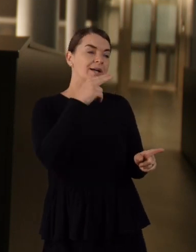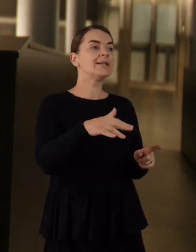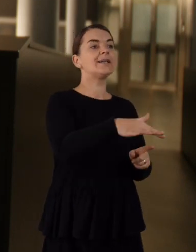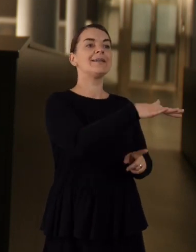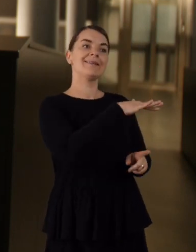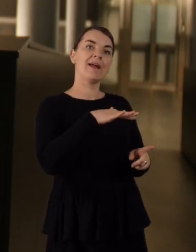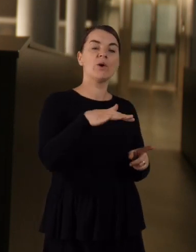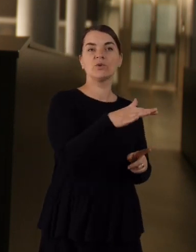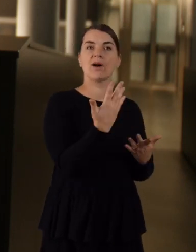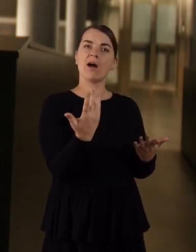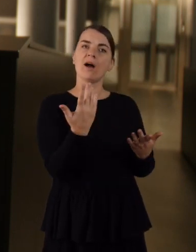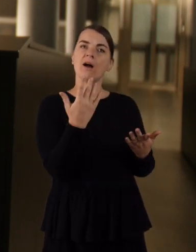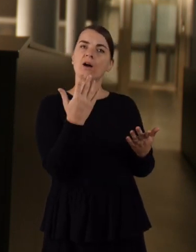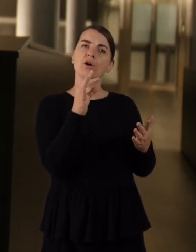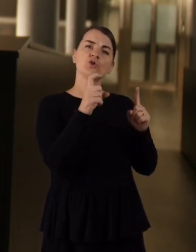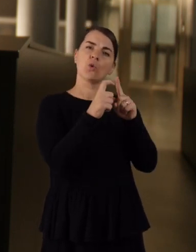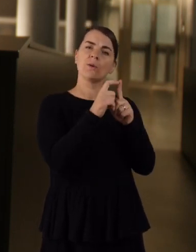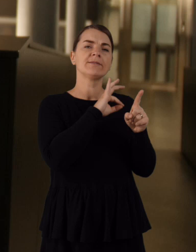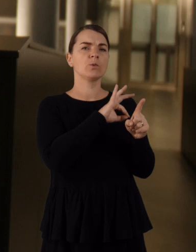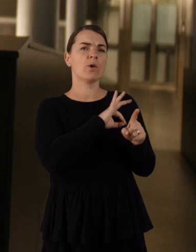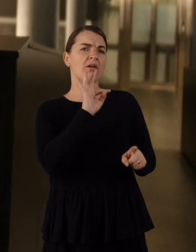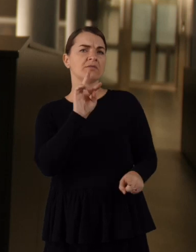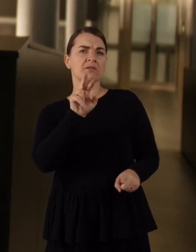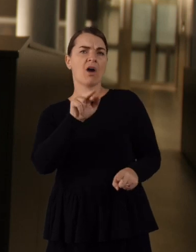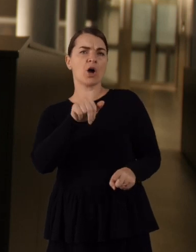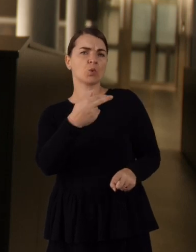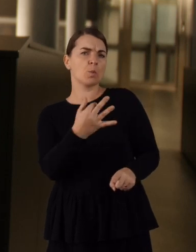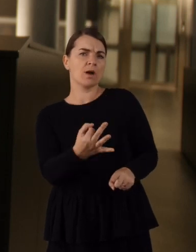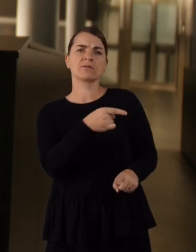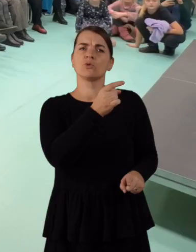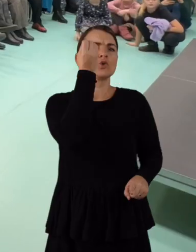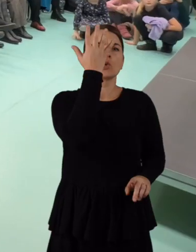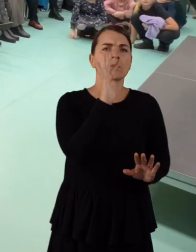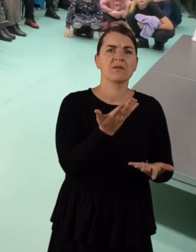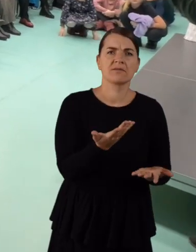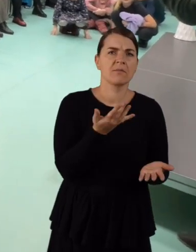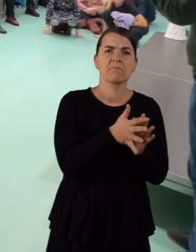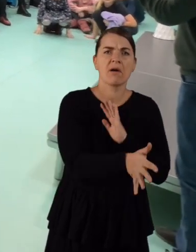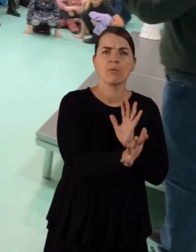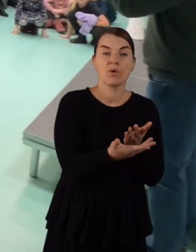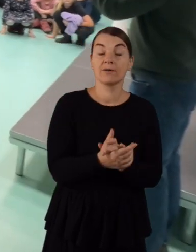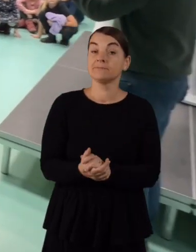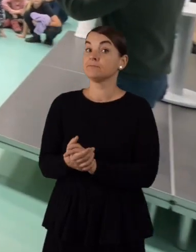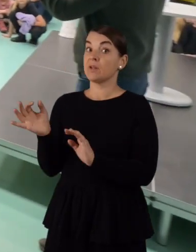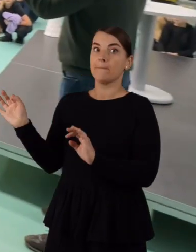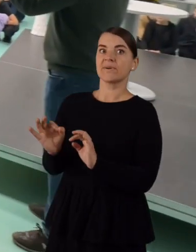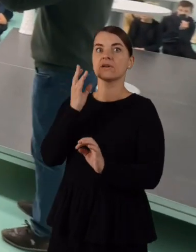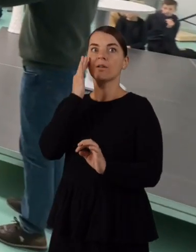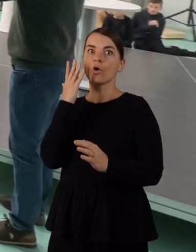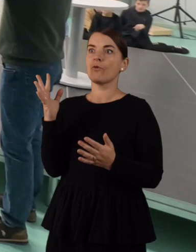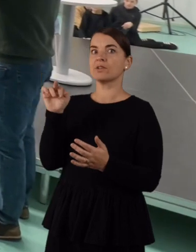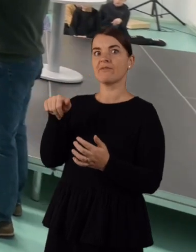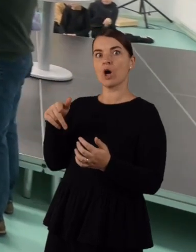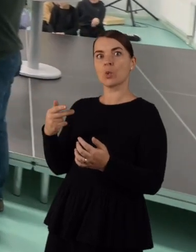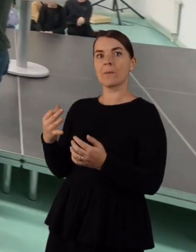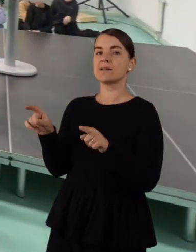Lietuvoje dažnai vartojama savo tvarumas. Ką jums reiškia? Kai visi išneka apie tvarumą, dažniausiai kalba apie tai,